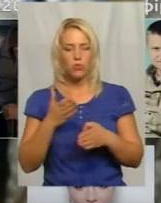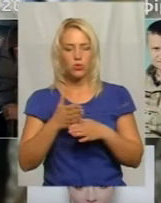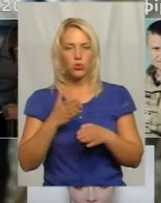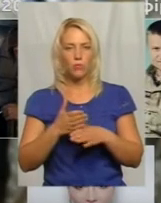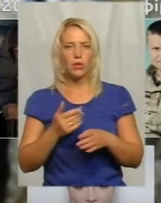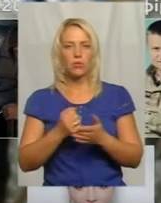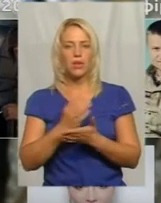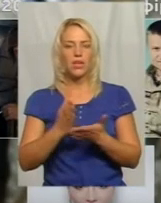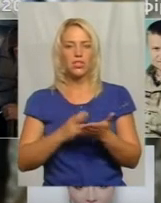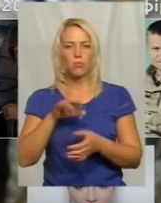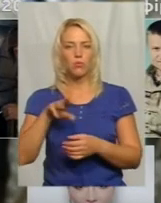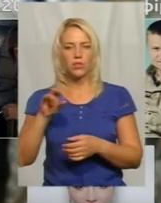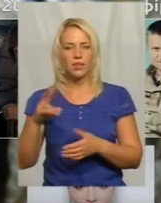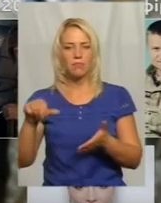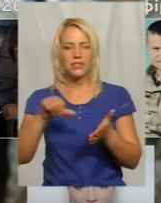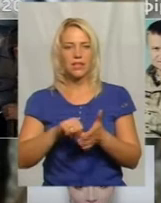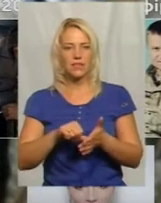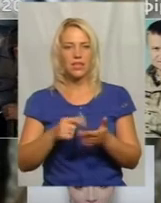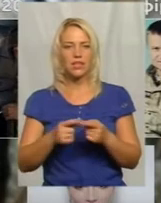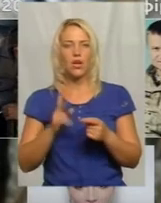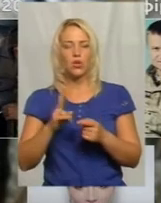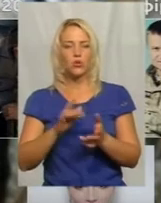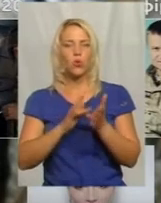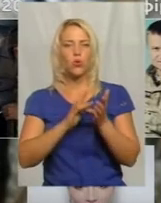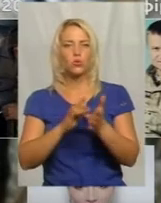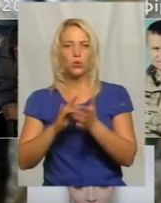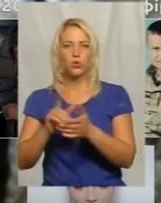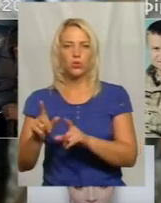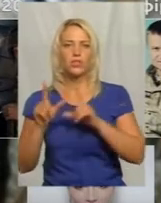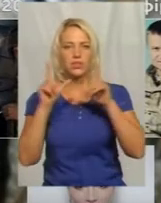кіної шоу-бізнесу України, які гастролюють та зарубляють в Росії?